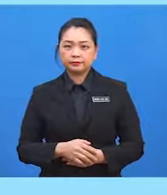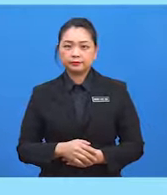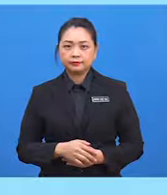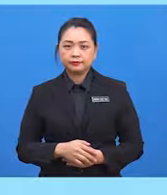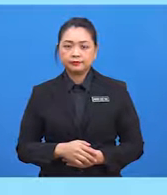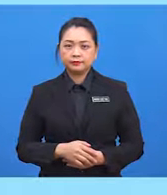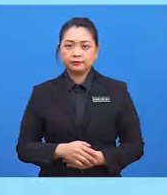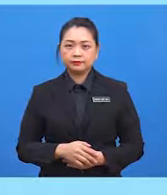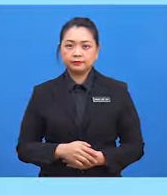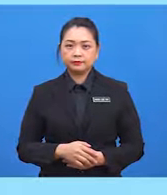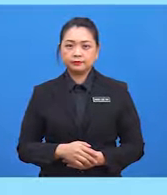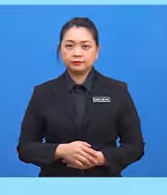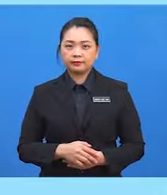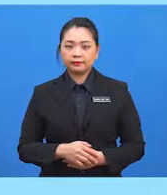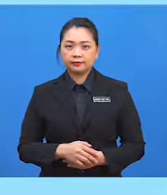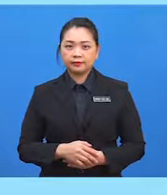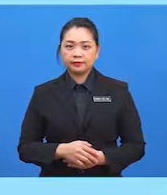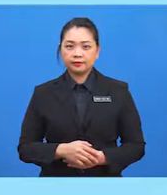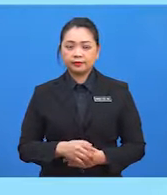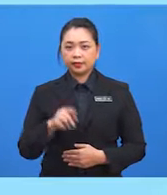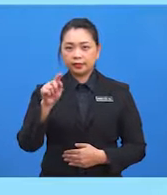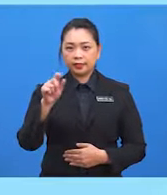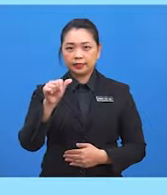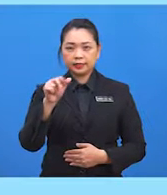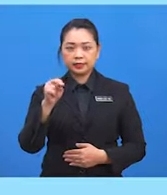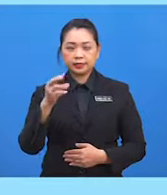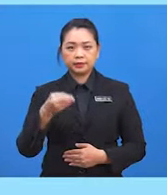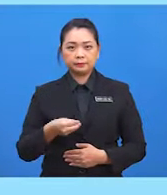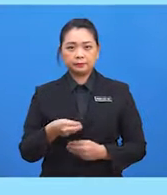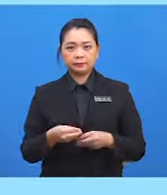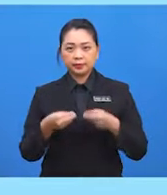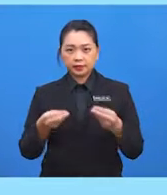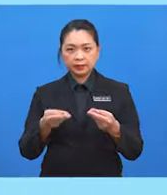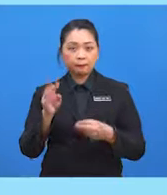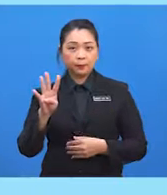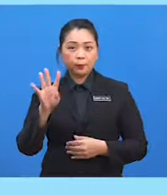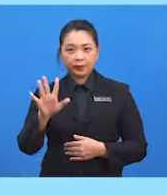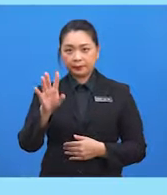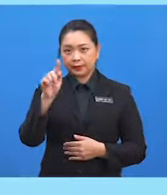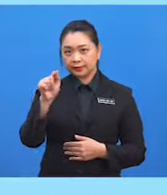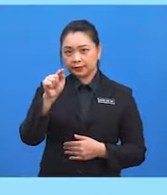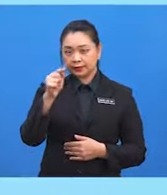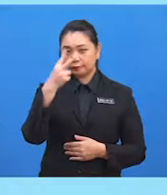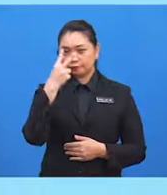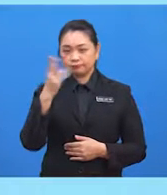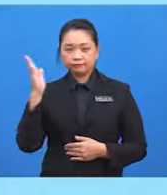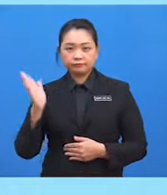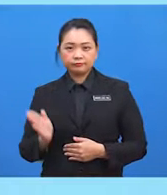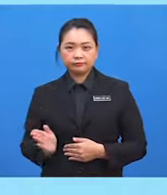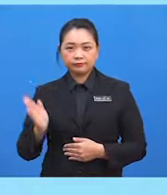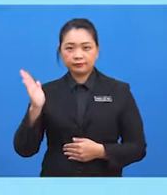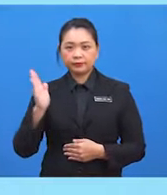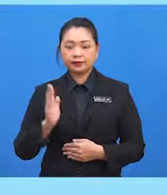2, 2. Tangent bagi sudut 45 darjah sama